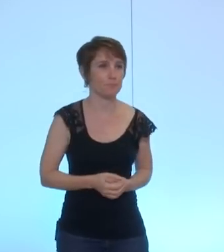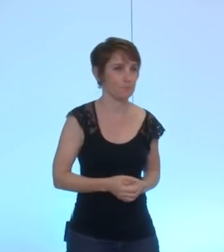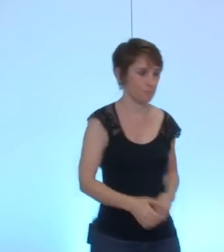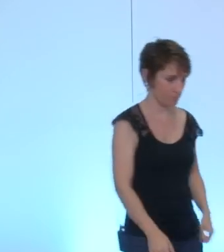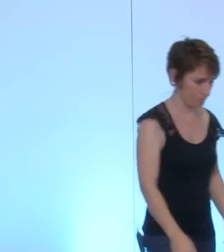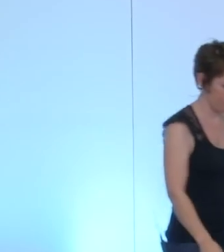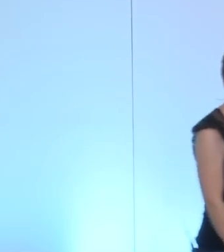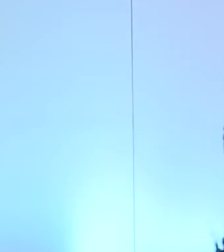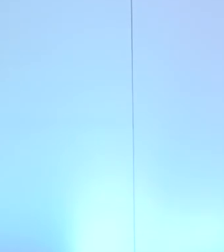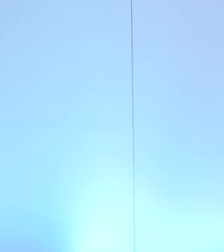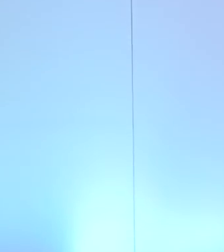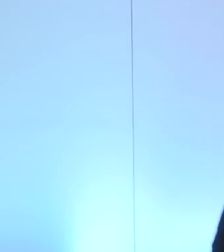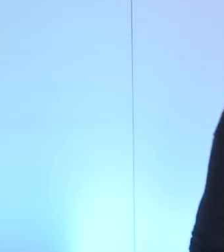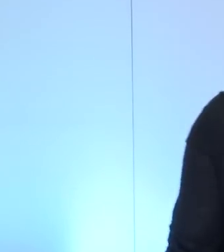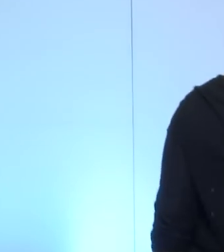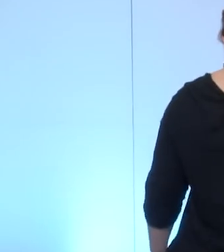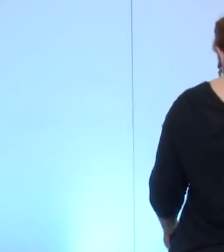merci merci merci merci merci merci merci